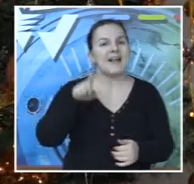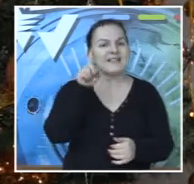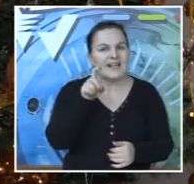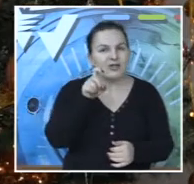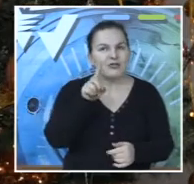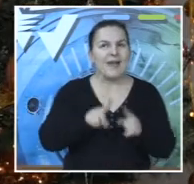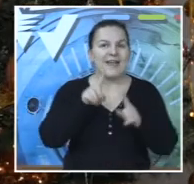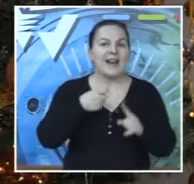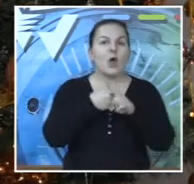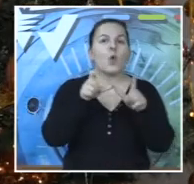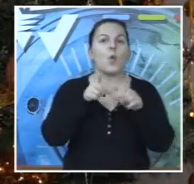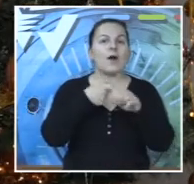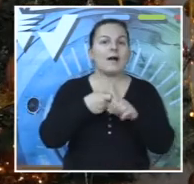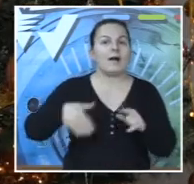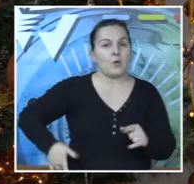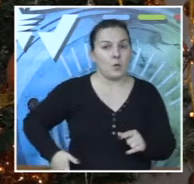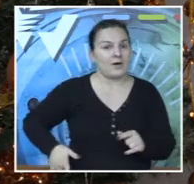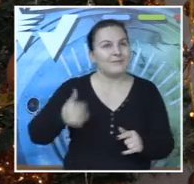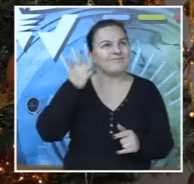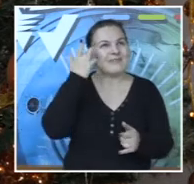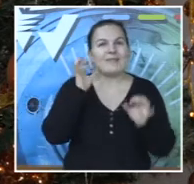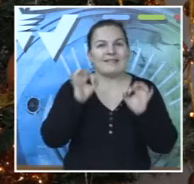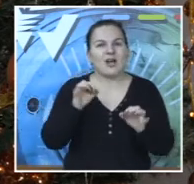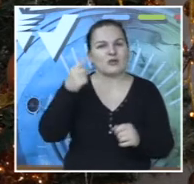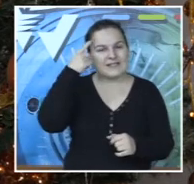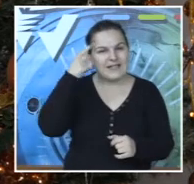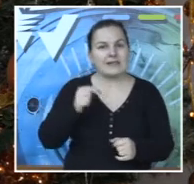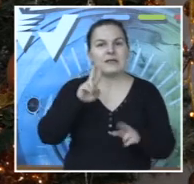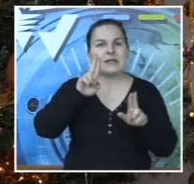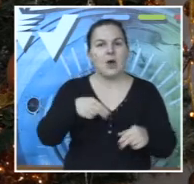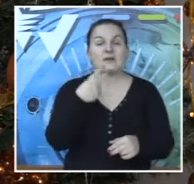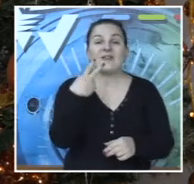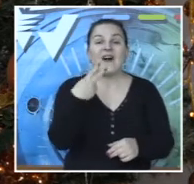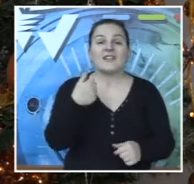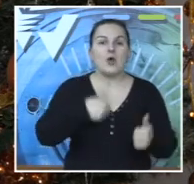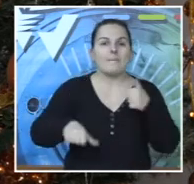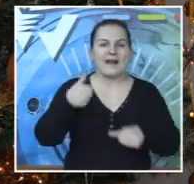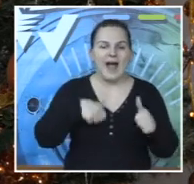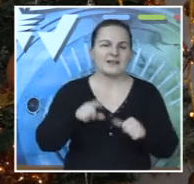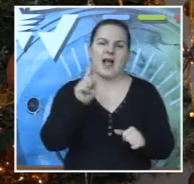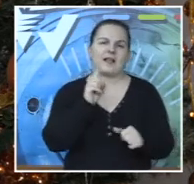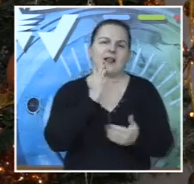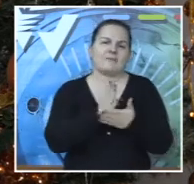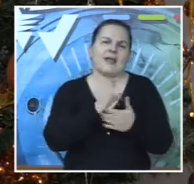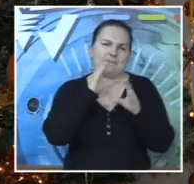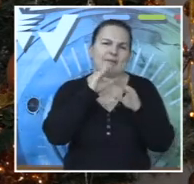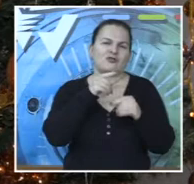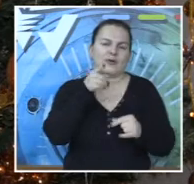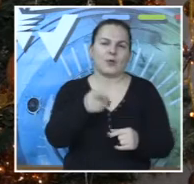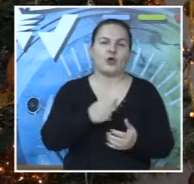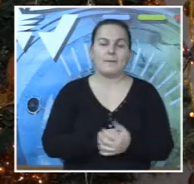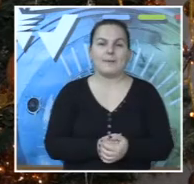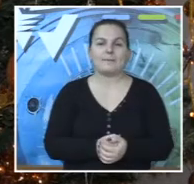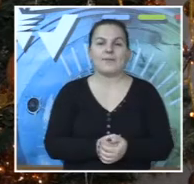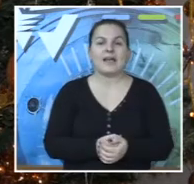operacije, kično ili kuka. Ne znam da, ne mogu trenutno da setim. Imao sam 20 operacija, ali ne bih o tome.